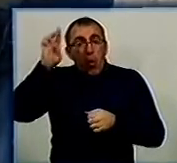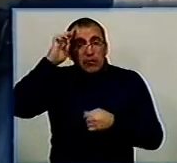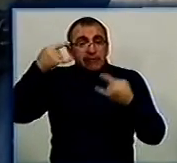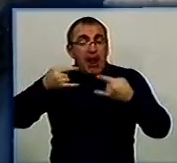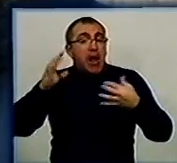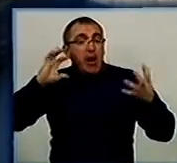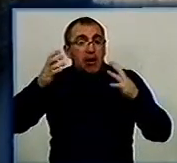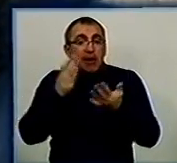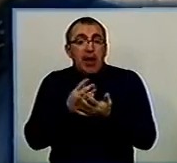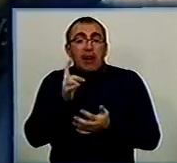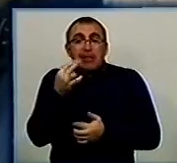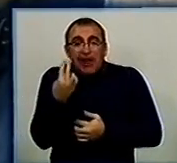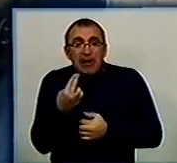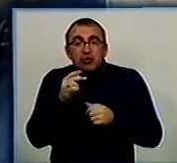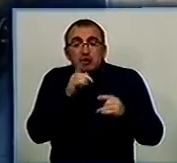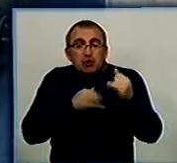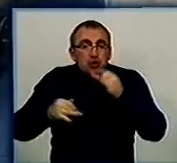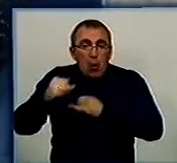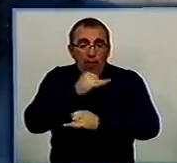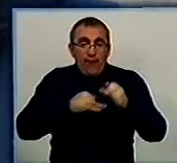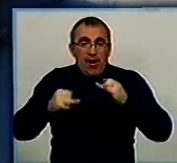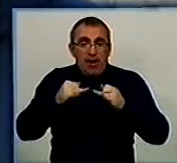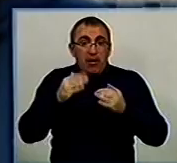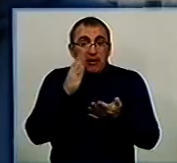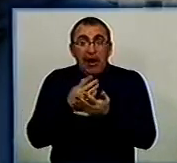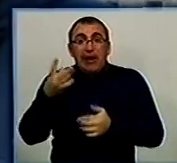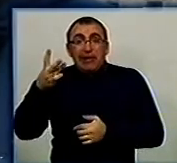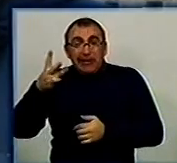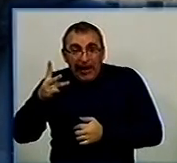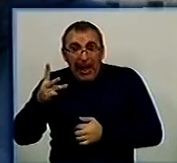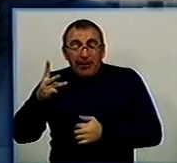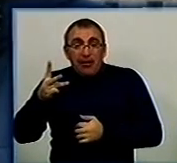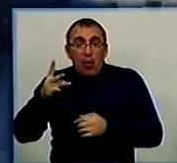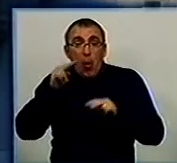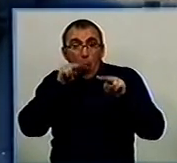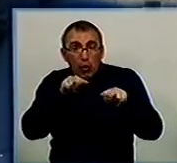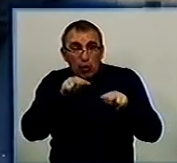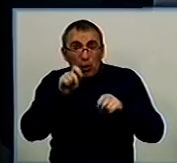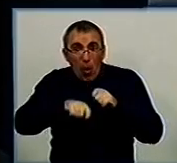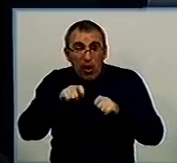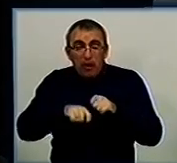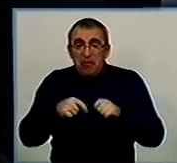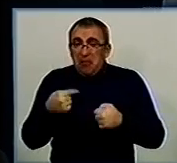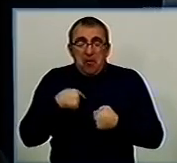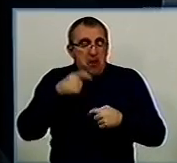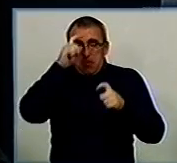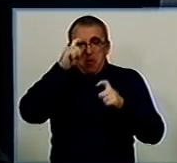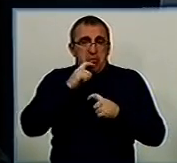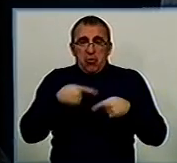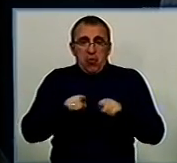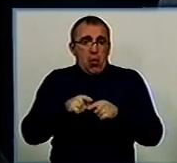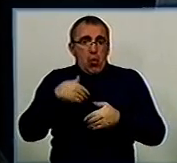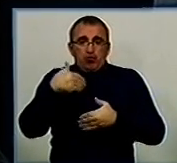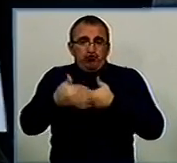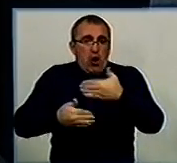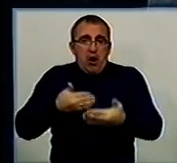є Национальний совет державні структури. Делати третю державні структуру, щоб контролювати, я не понимаю такого шага.